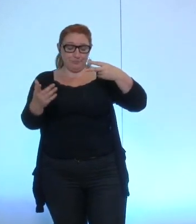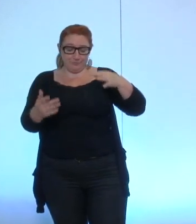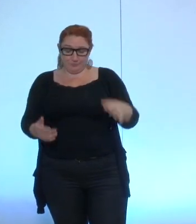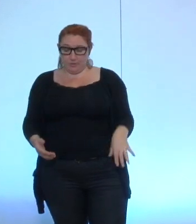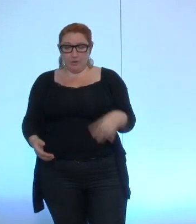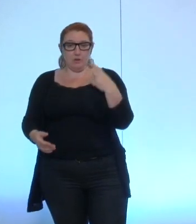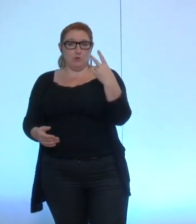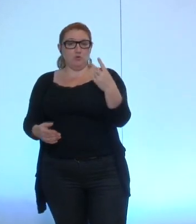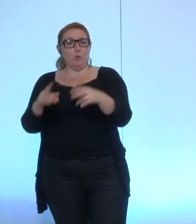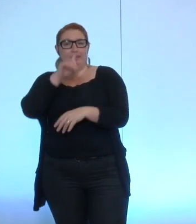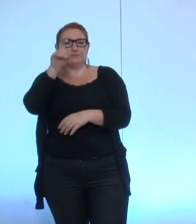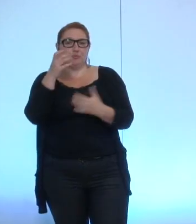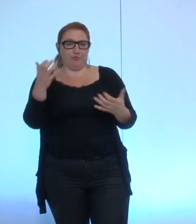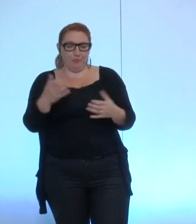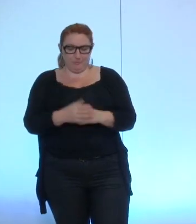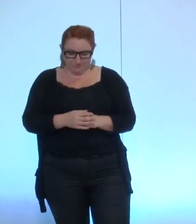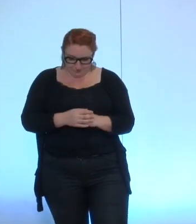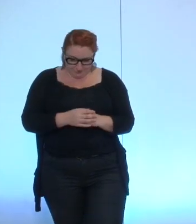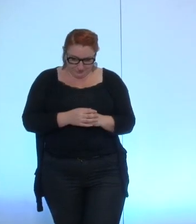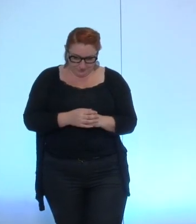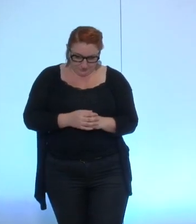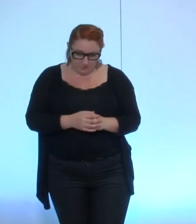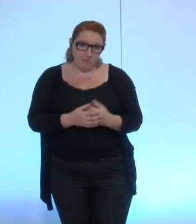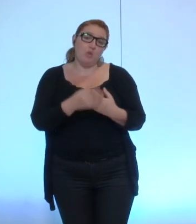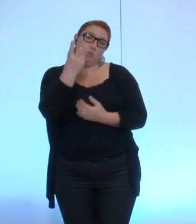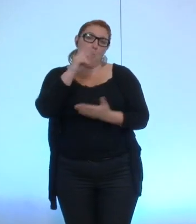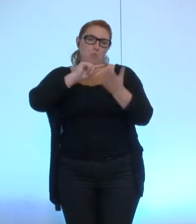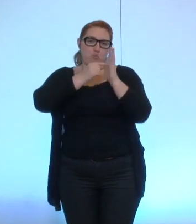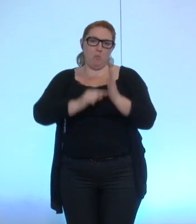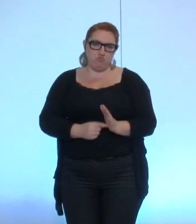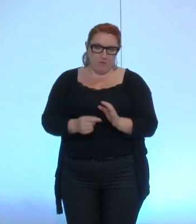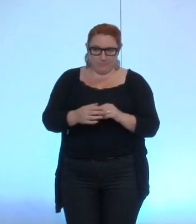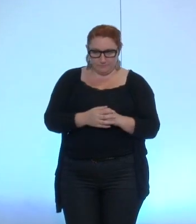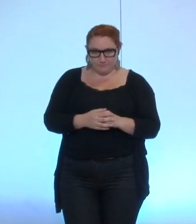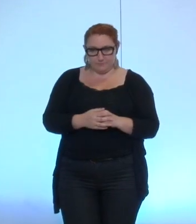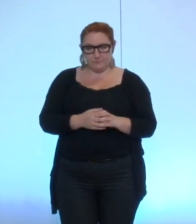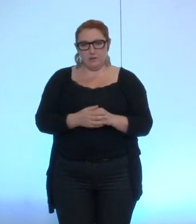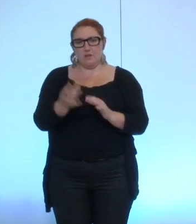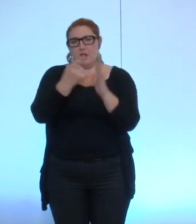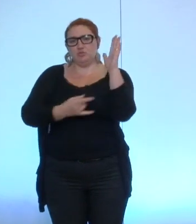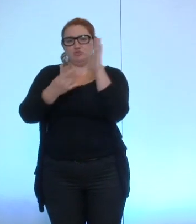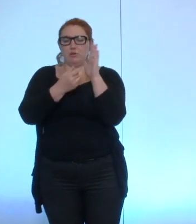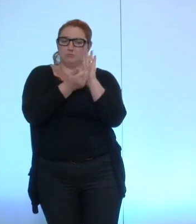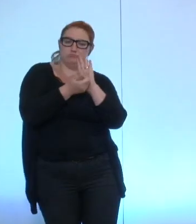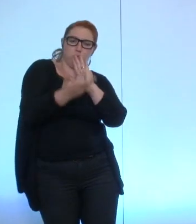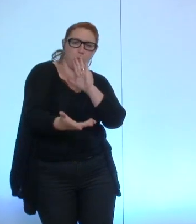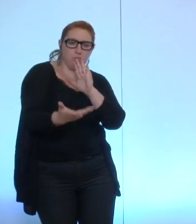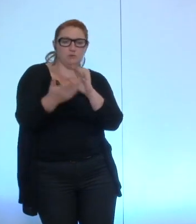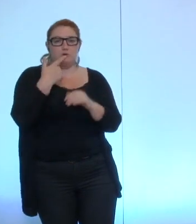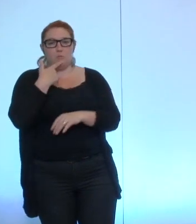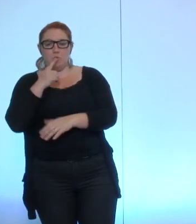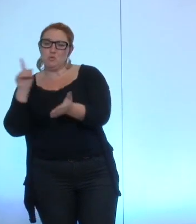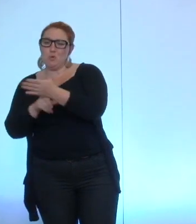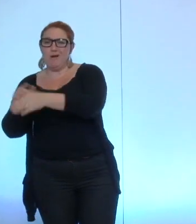questions qui deux points la charte préconise un élargissement du droit d'alerte aux